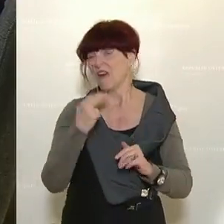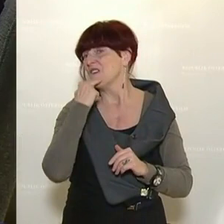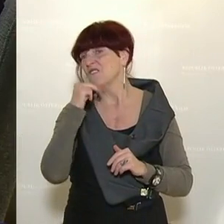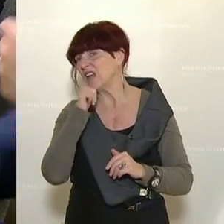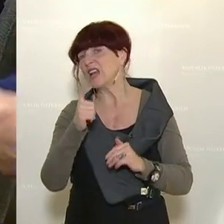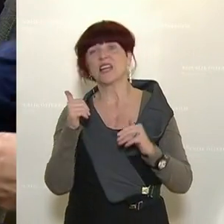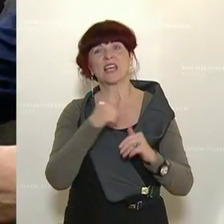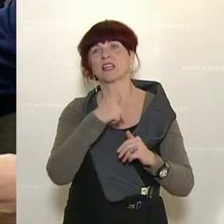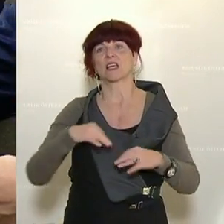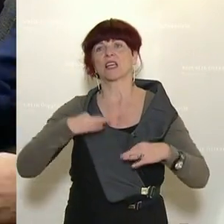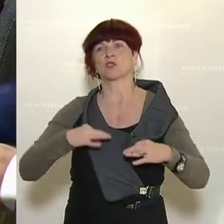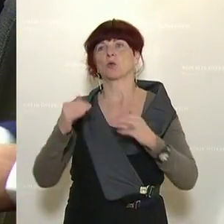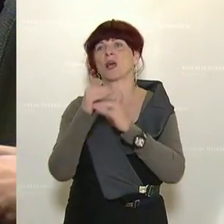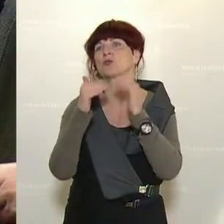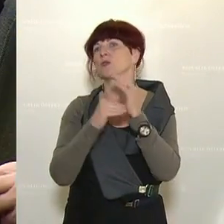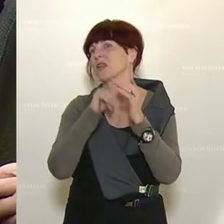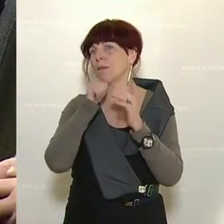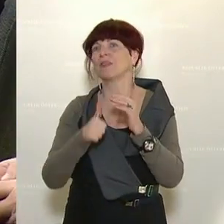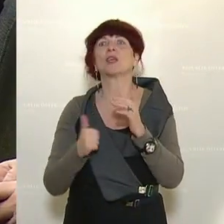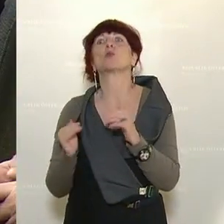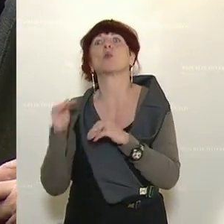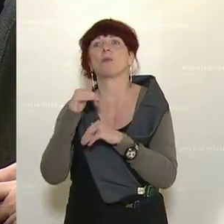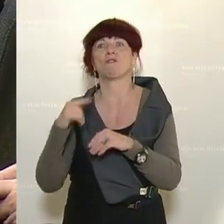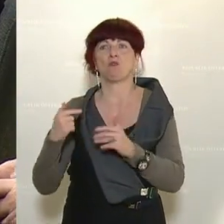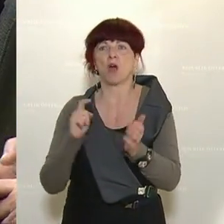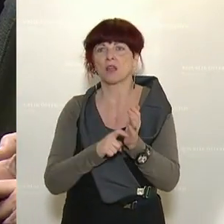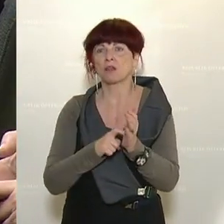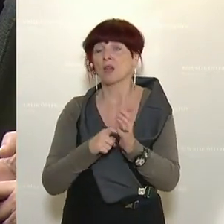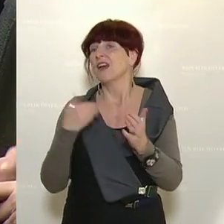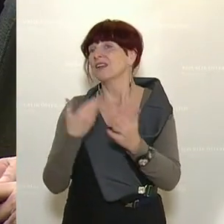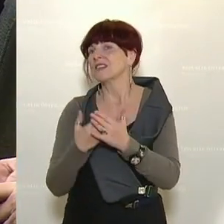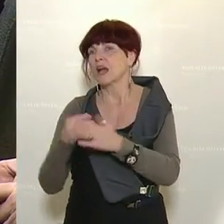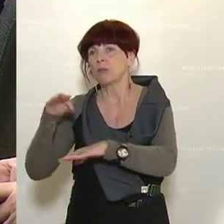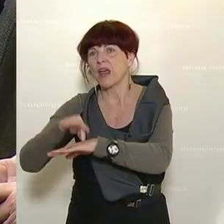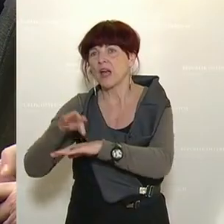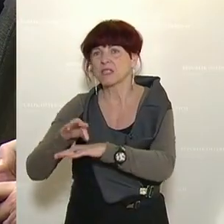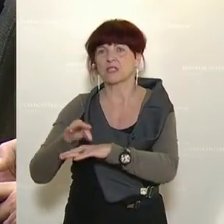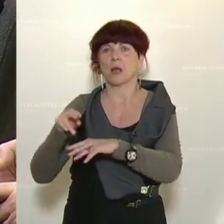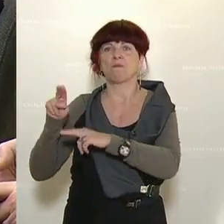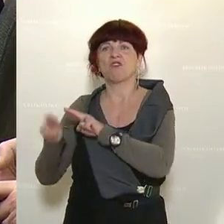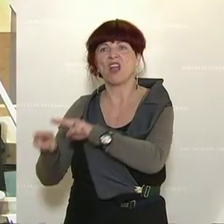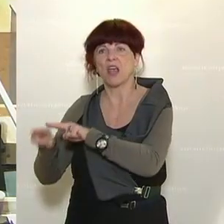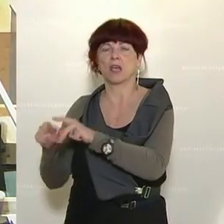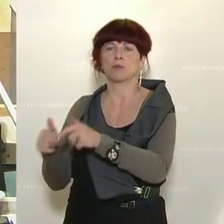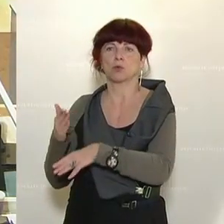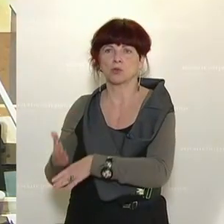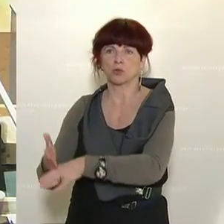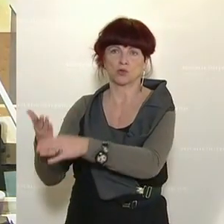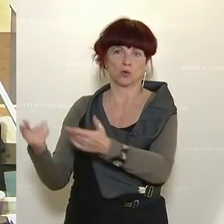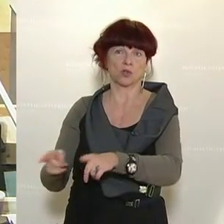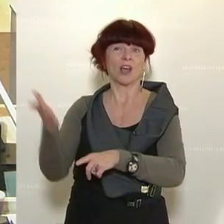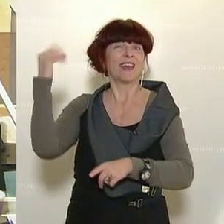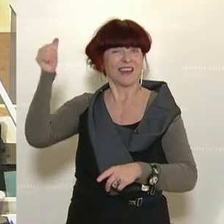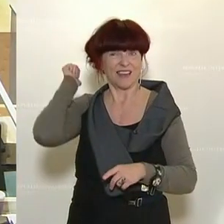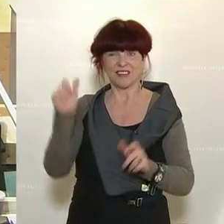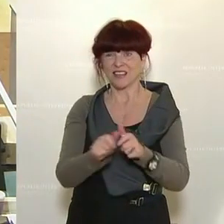ausreizen. Das ist uns nach wie vor extrem wichtig. Und damit unterstützen wir die Ärzteschaft, die Pflege. Und ich habe gestern einen Leitartikel gelesen in